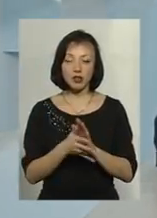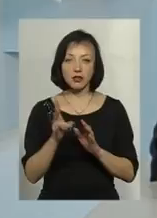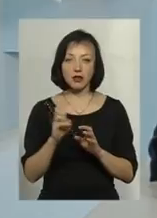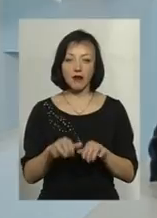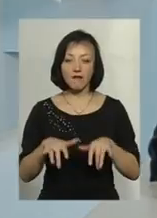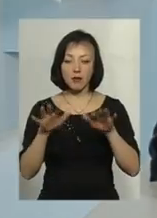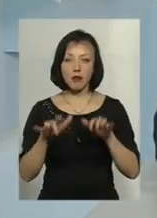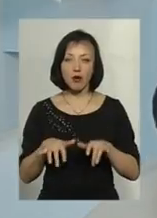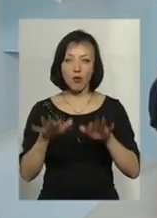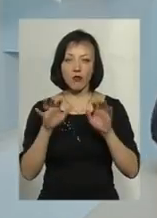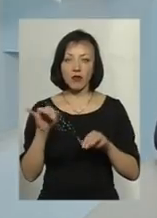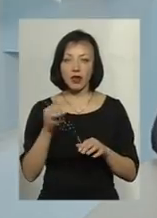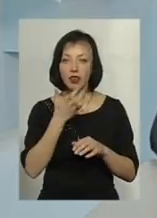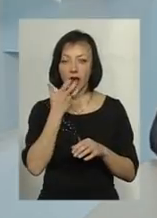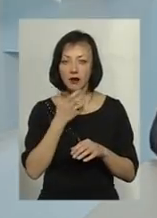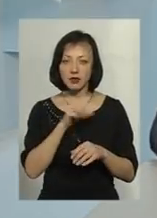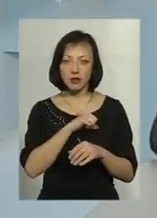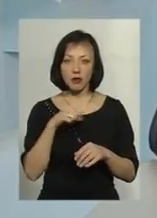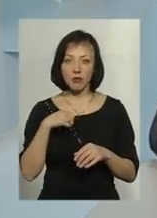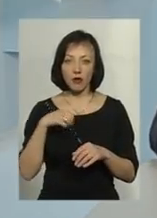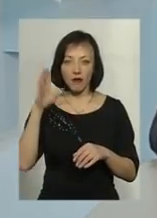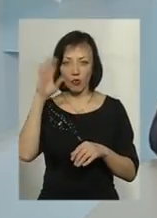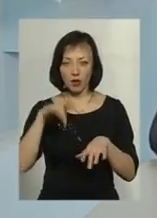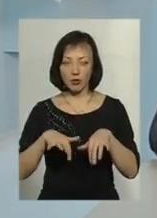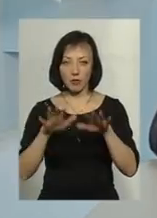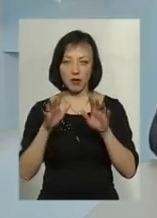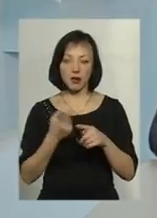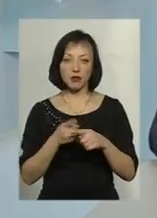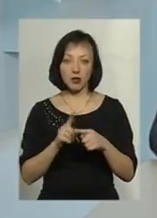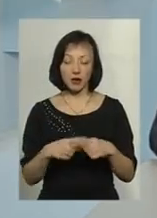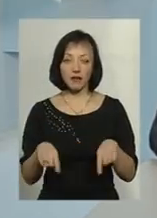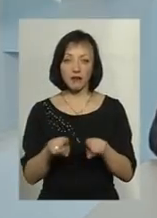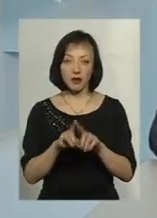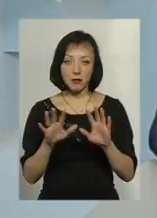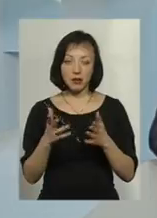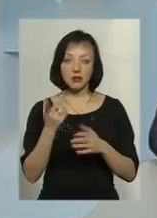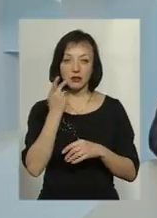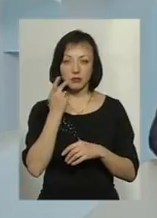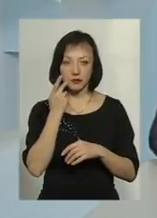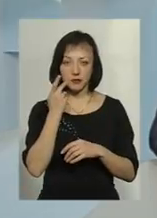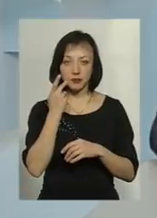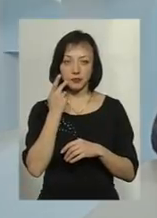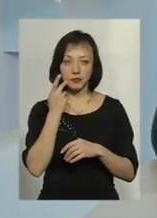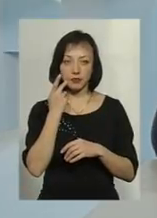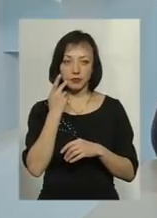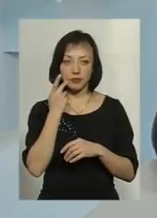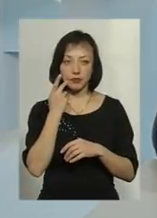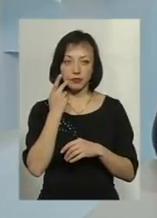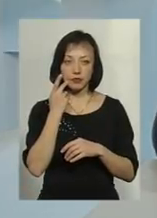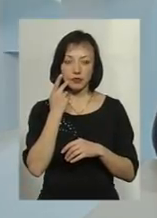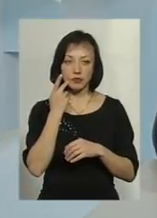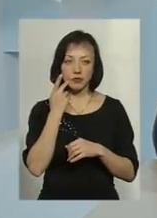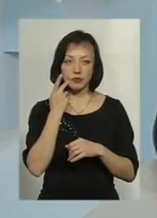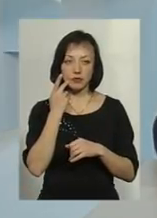випаровування і нагрів самої водяної пари. Тому в таких випадках, як правило, навіть